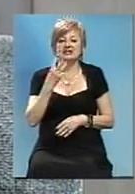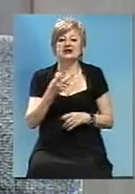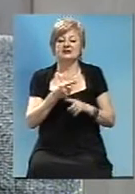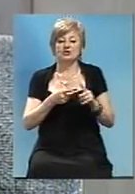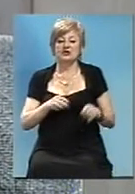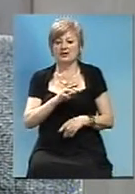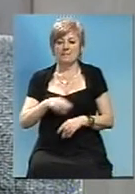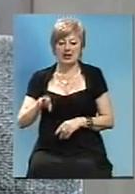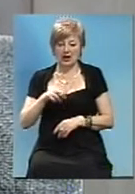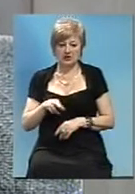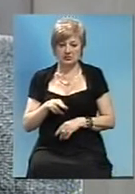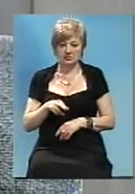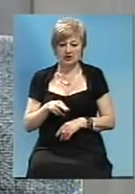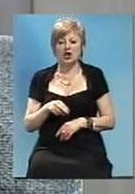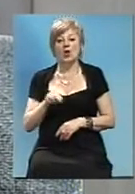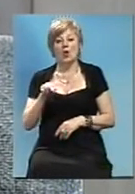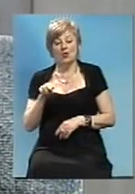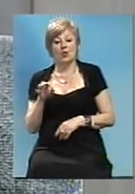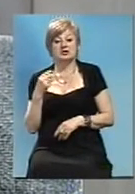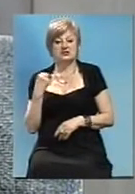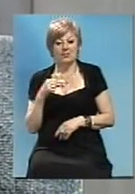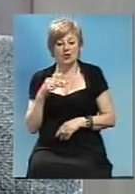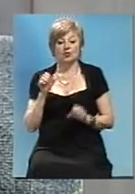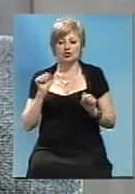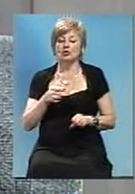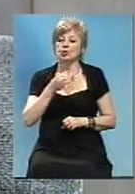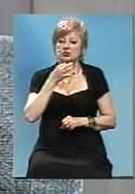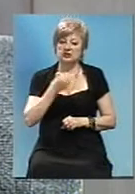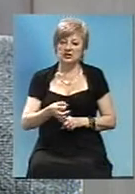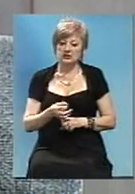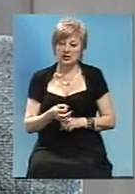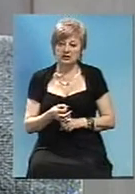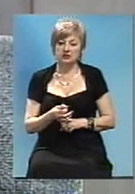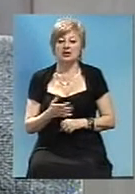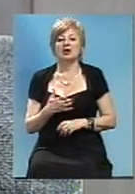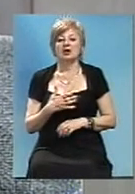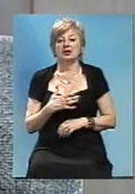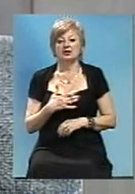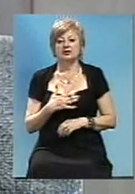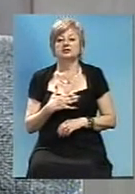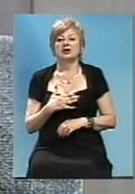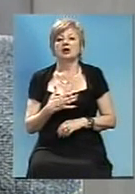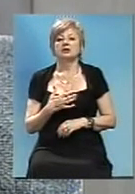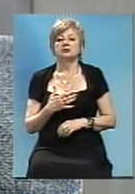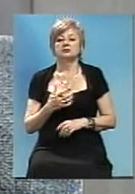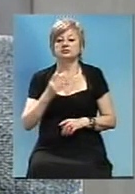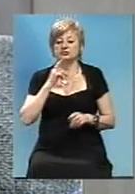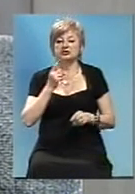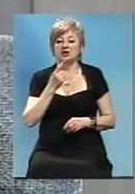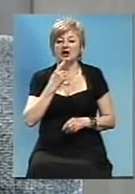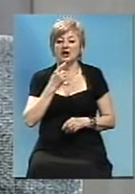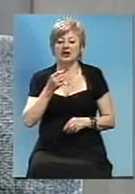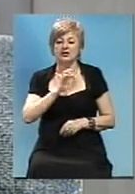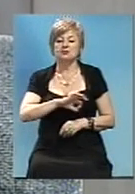млрд гривень. Т.е. конкретно по Запорожькій області могу сказати, що нам на експлуатационне содержание